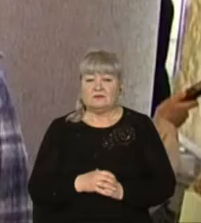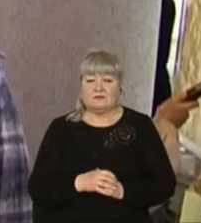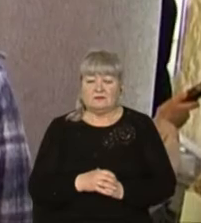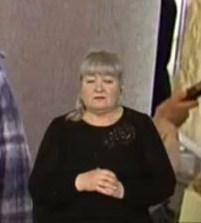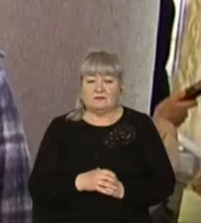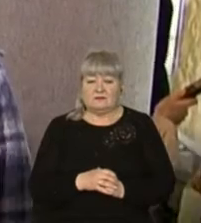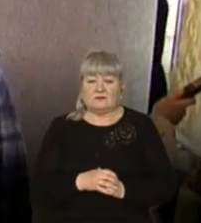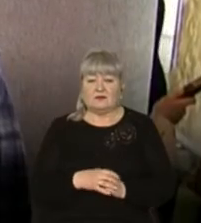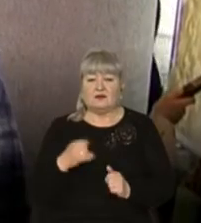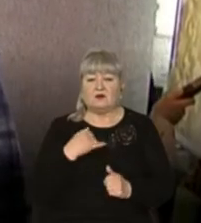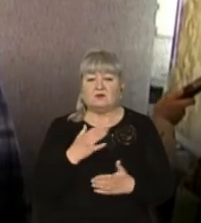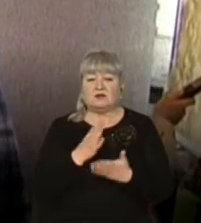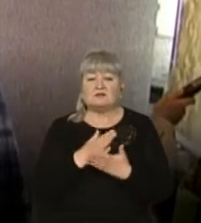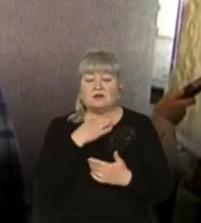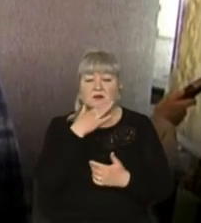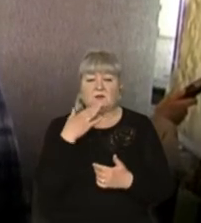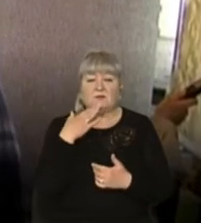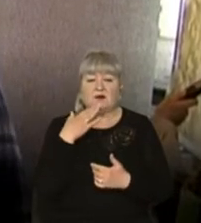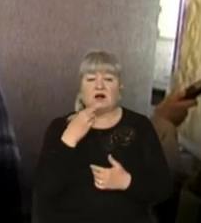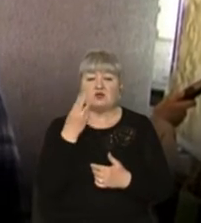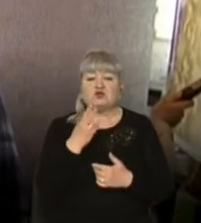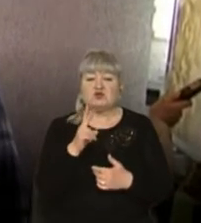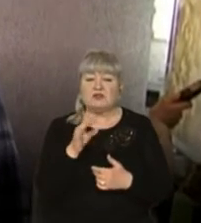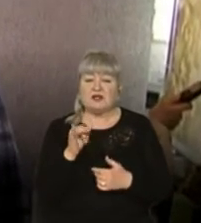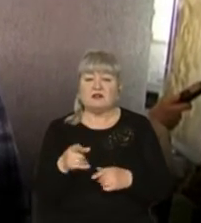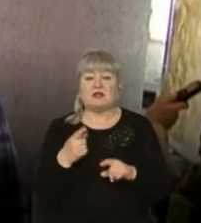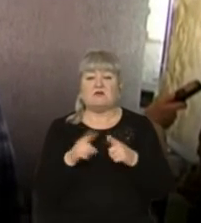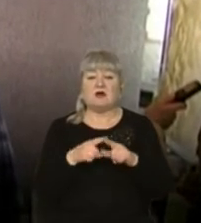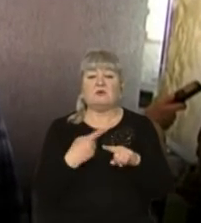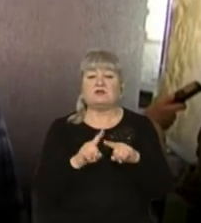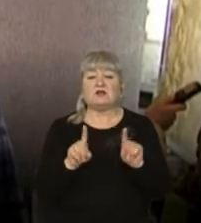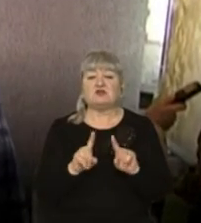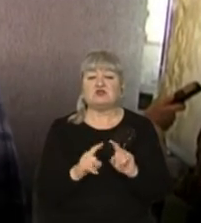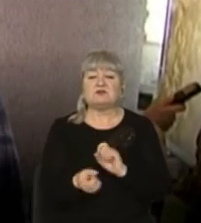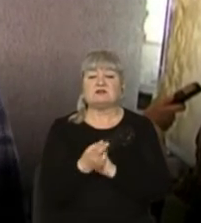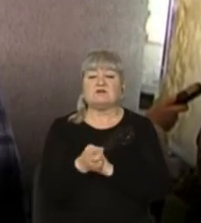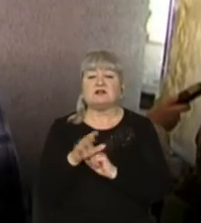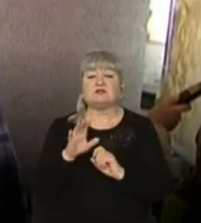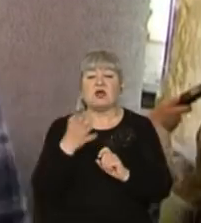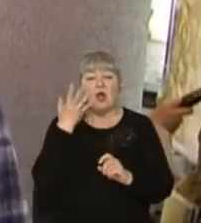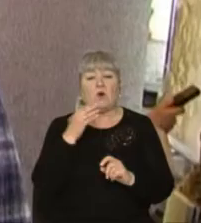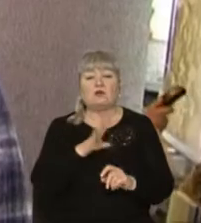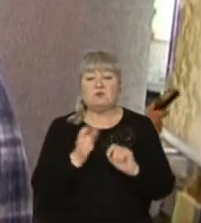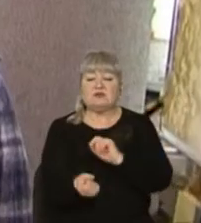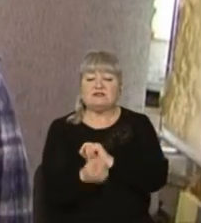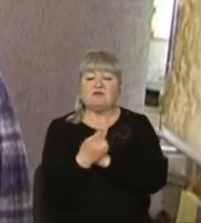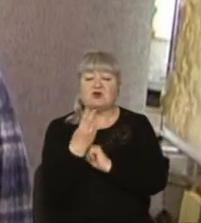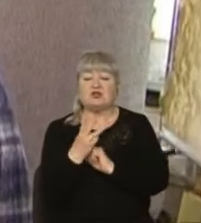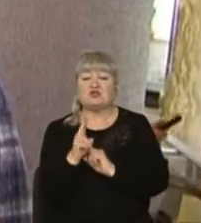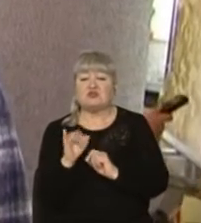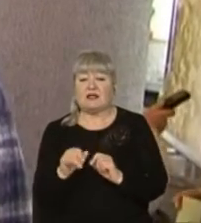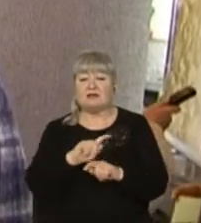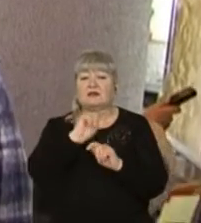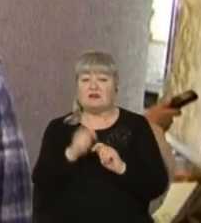В нас жанрово багато є або щоденників, або те, що з'явилося після того, як були створені щоденники на війні. В нас є